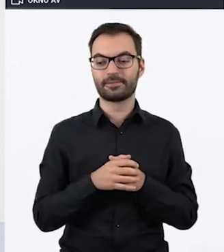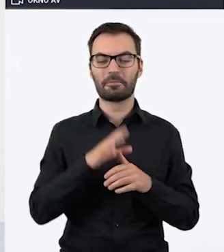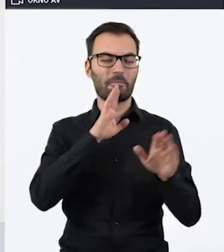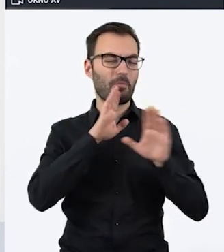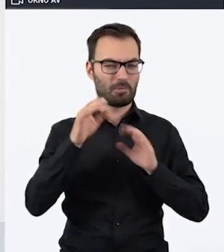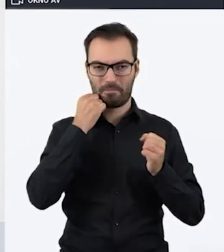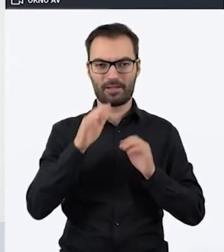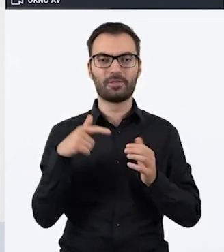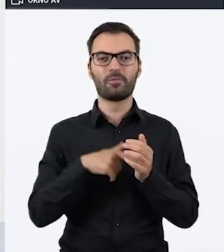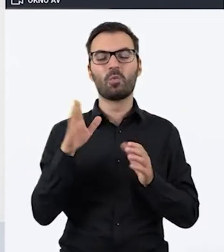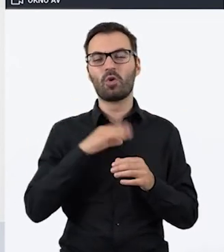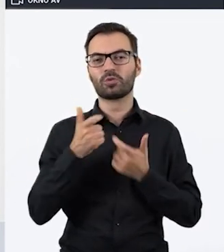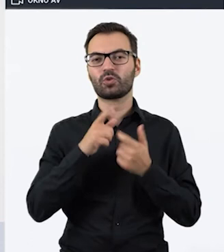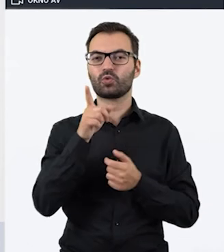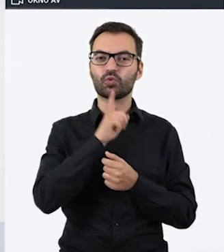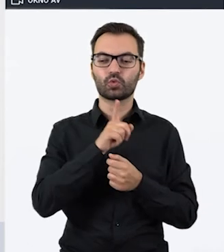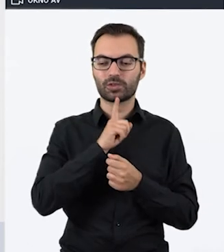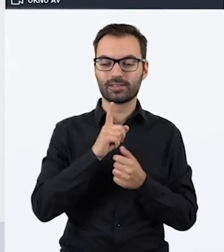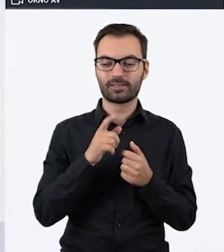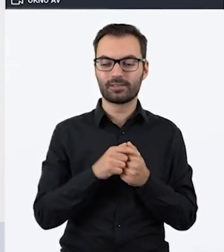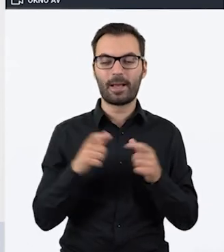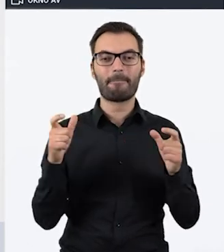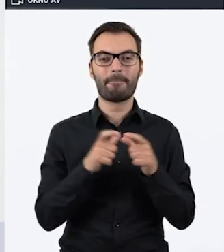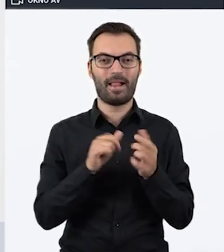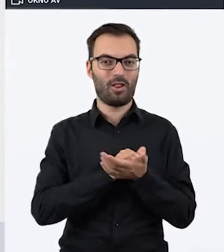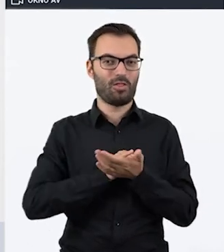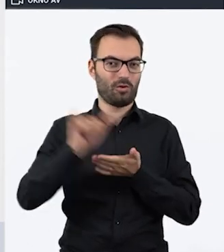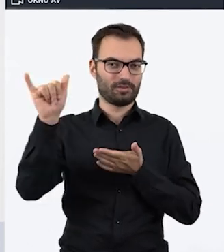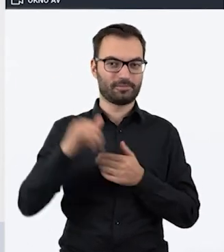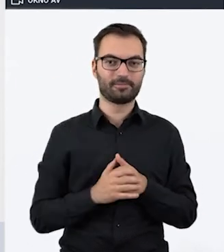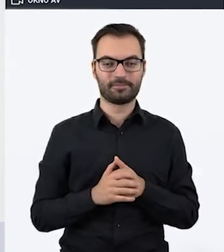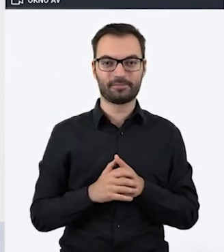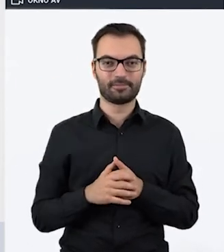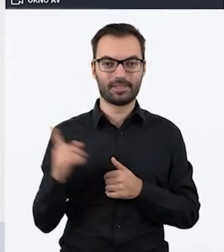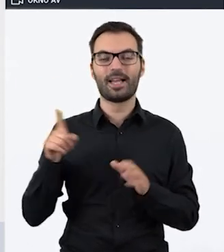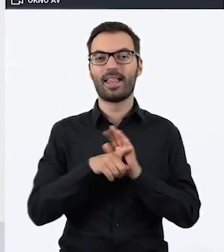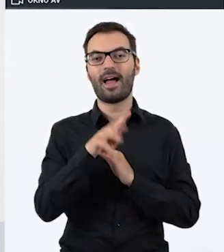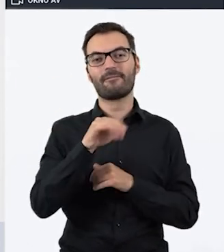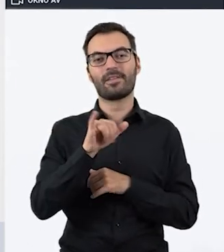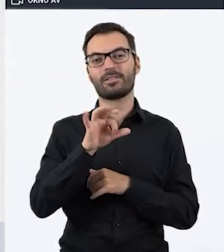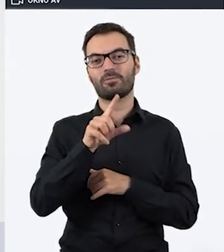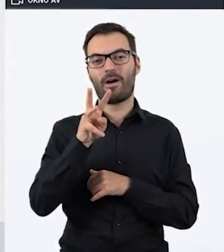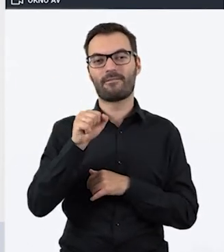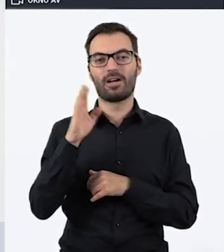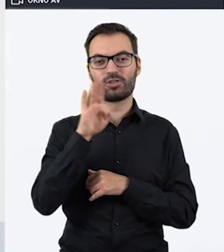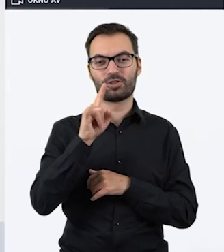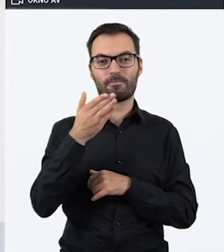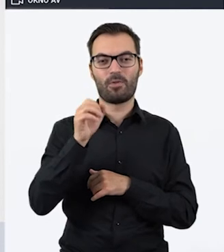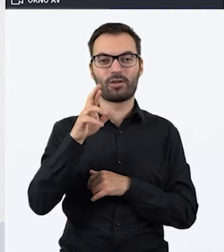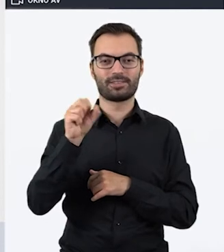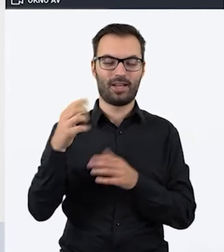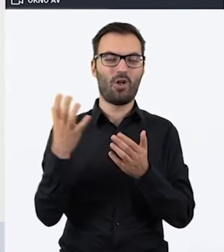poprzedniego, tym razem możemy wygenerować sztuczny, taki fejkowy bilet lotniczy. Tutaj bilet dla Wisławy Szymborskiej po nagrodę Nobla